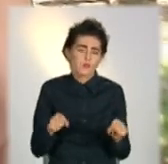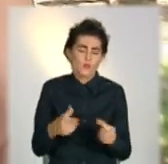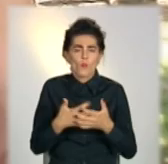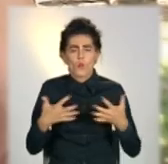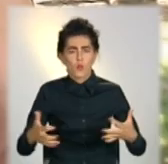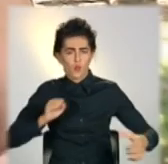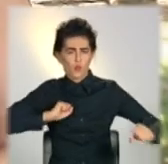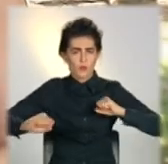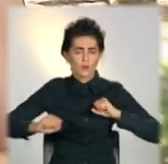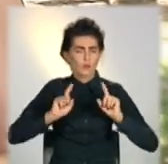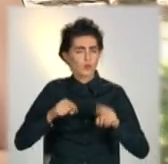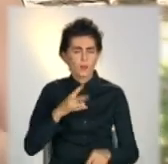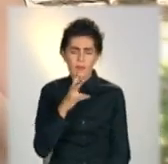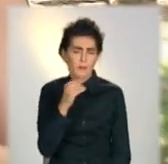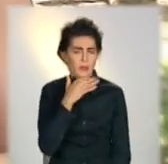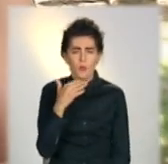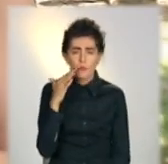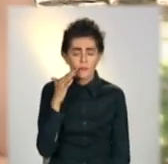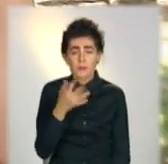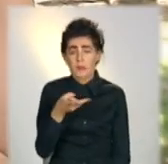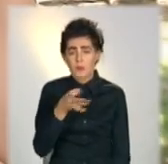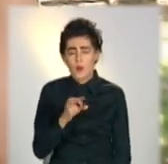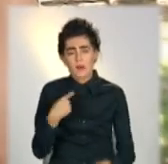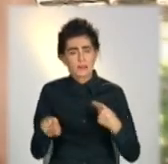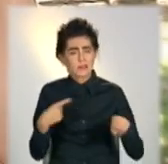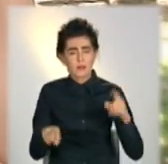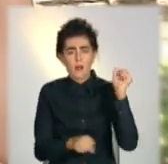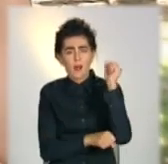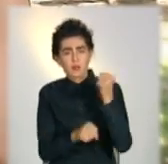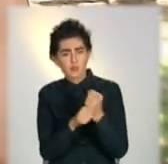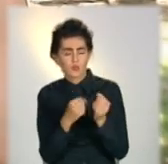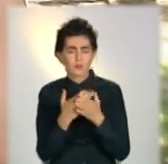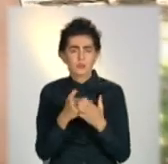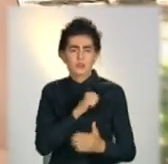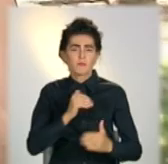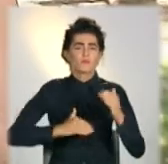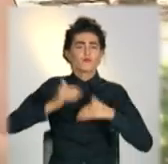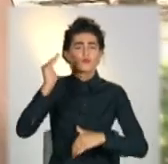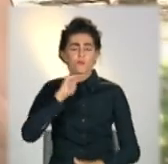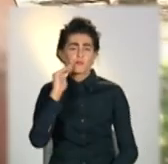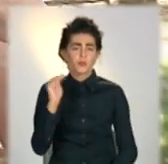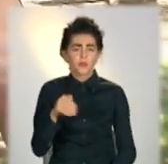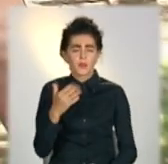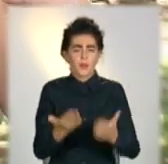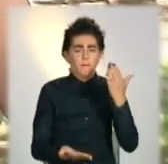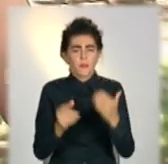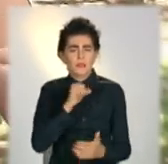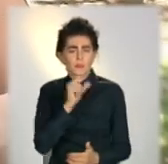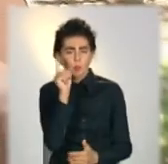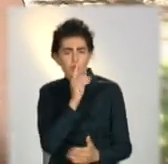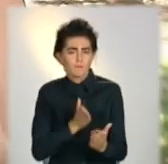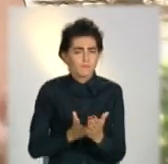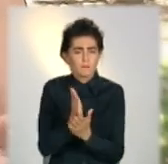керівників в нас теж не дуже багато. Або це різноробочі, щось таке не дуже висококваліфіковане. Або це вузькокваліфіковані